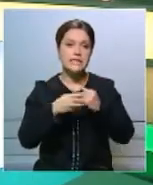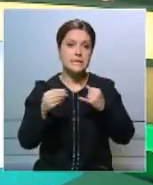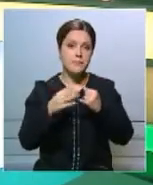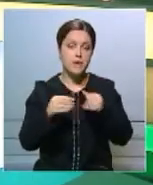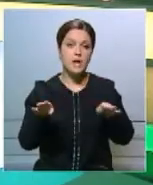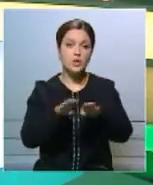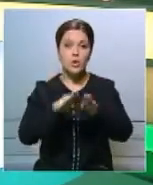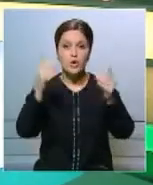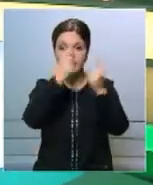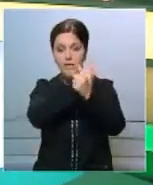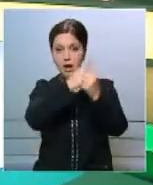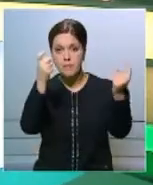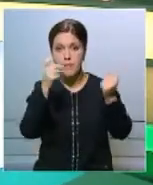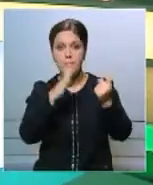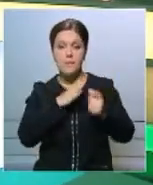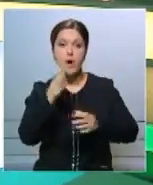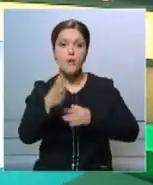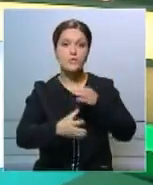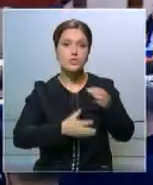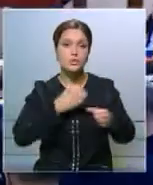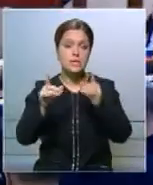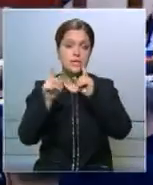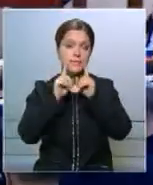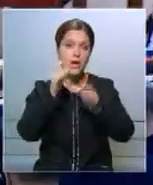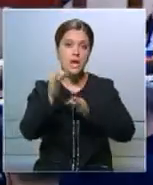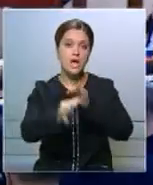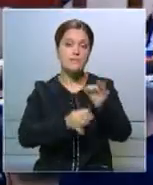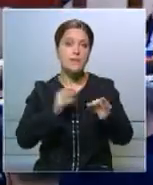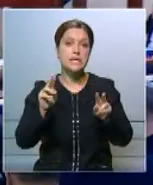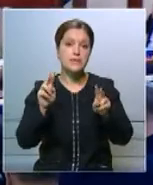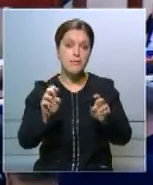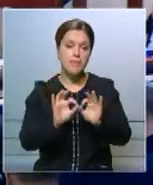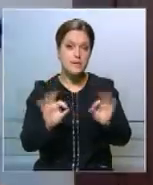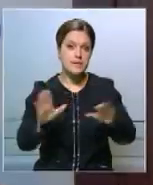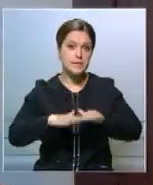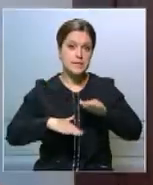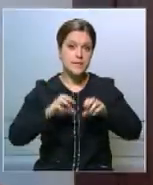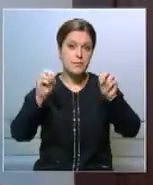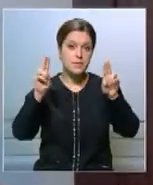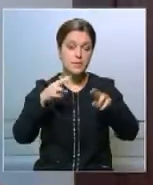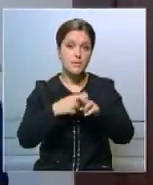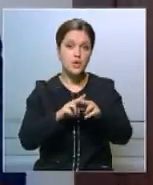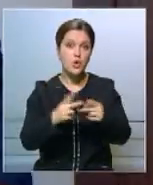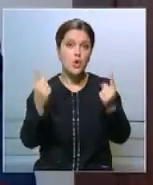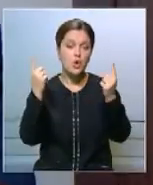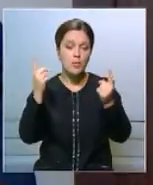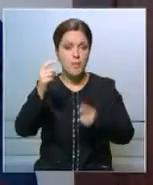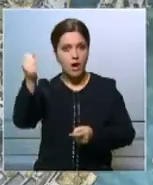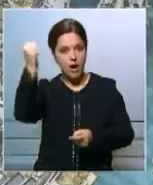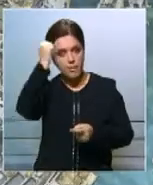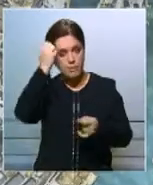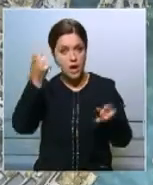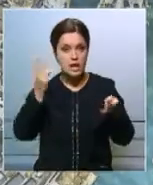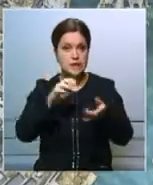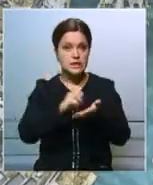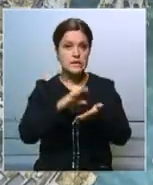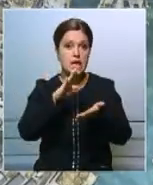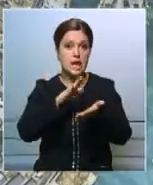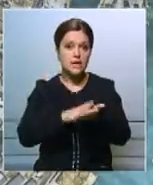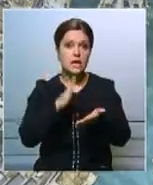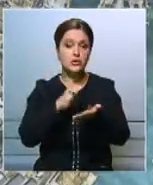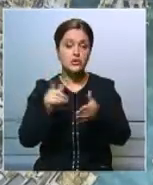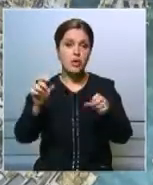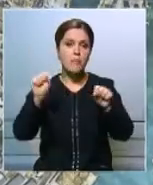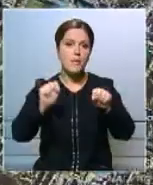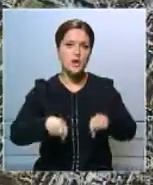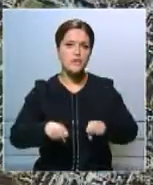Такую информацию сегодня озвучили на международном семинаре по космической тематике. По словам специалистов, это огромные архивные данные, переработка которых позволит